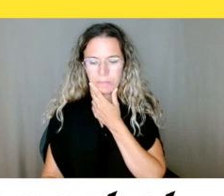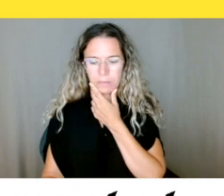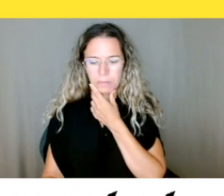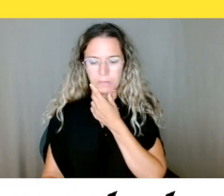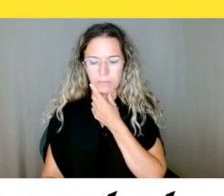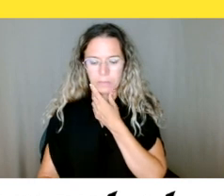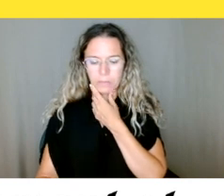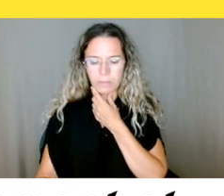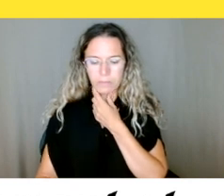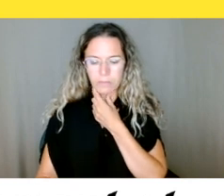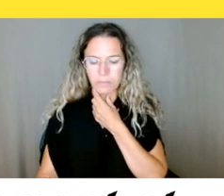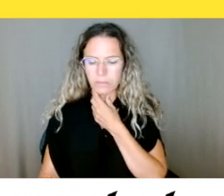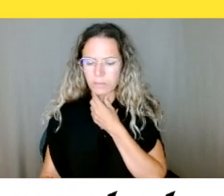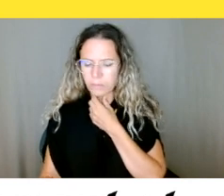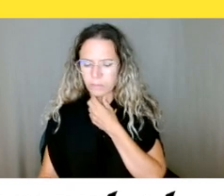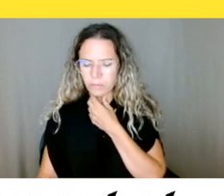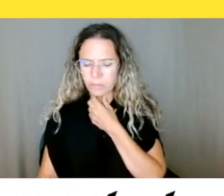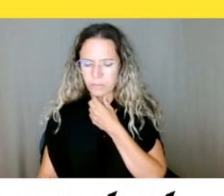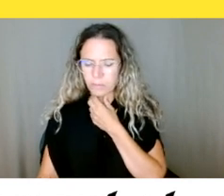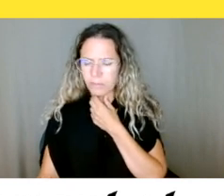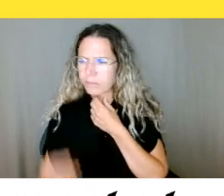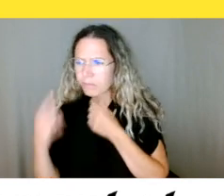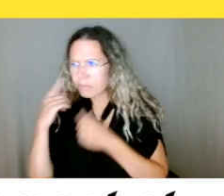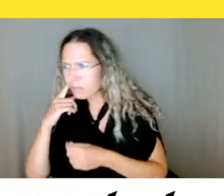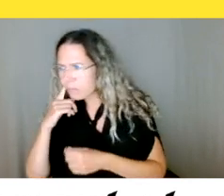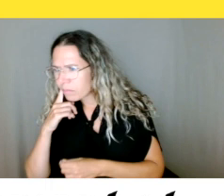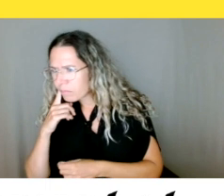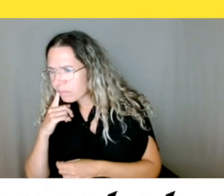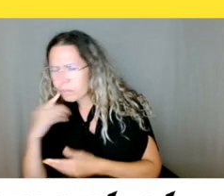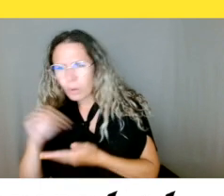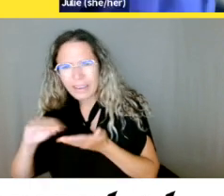Pardon? J'ai dit faire une crise sur place.